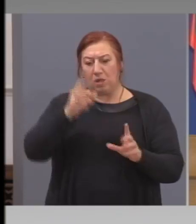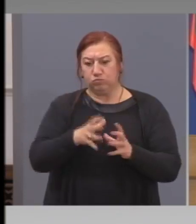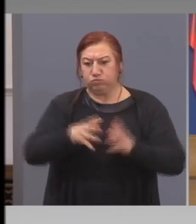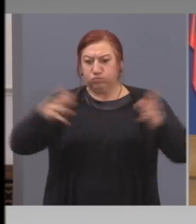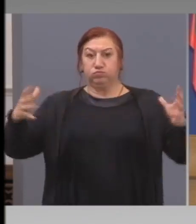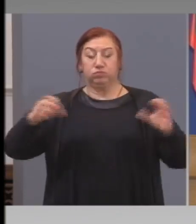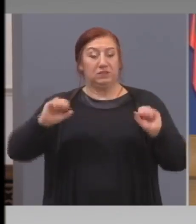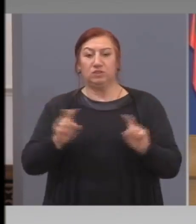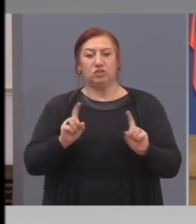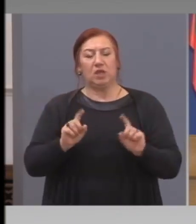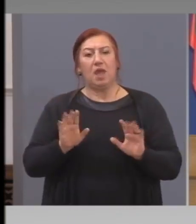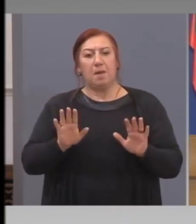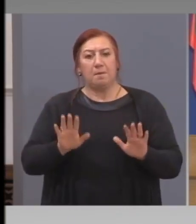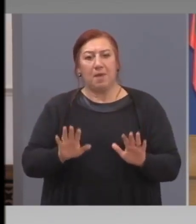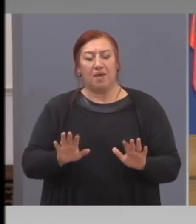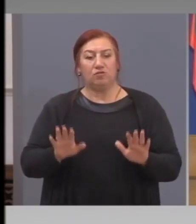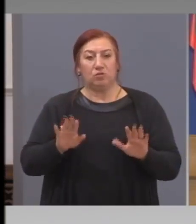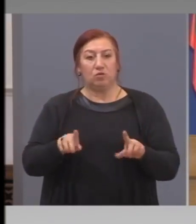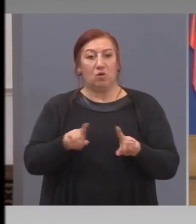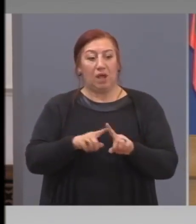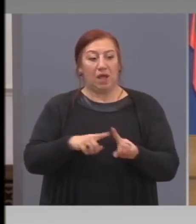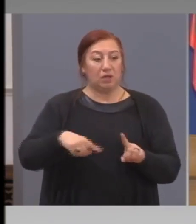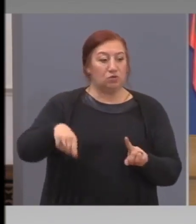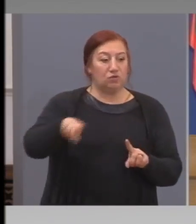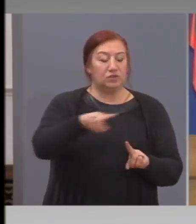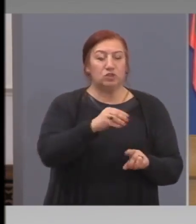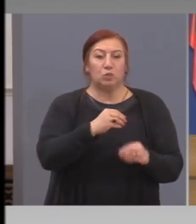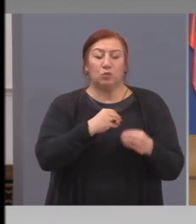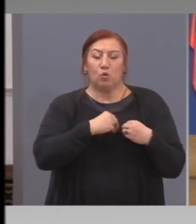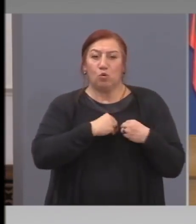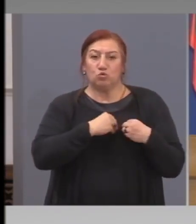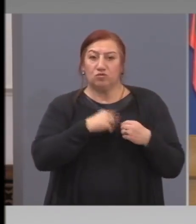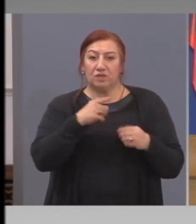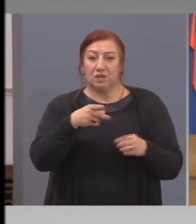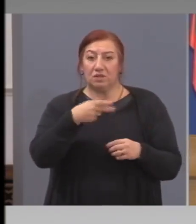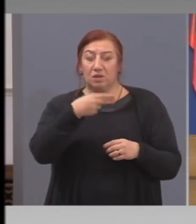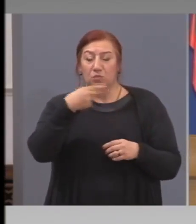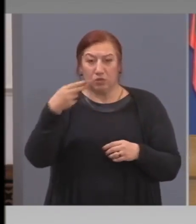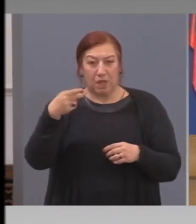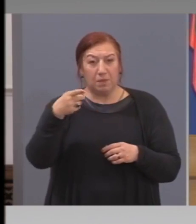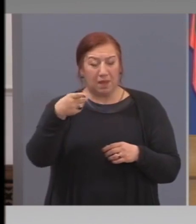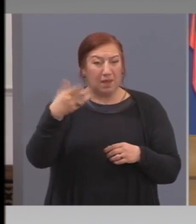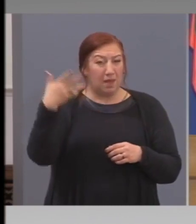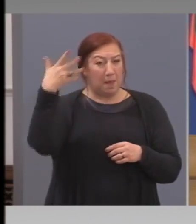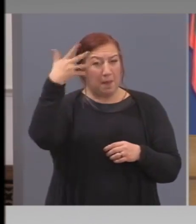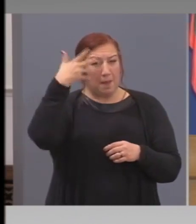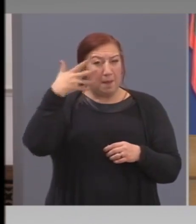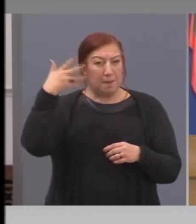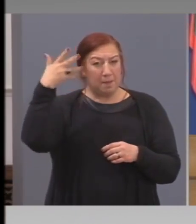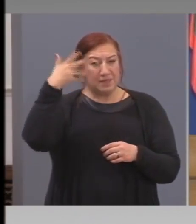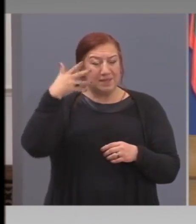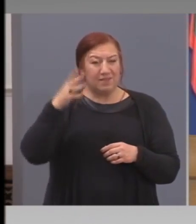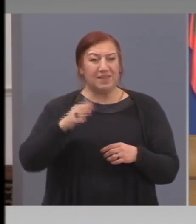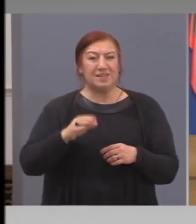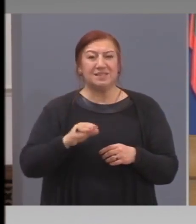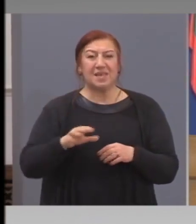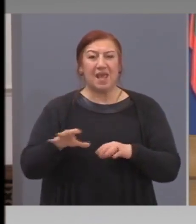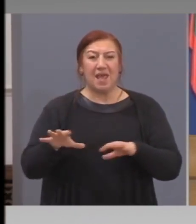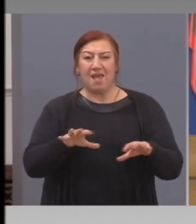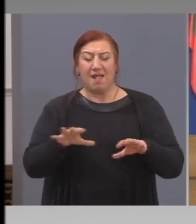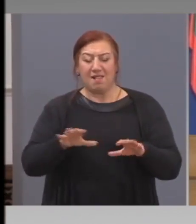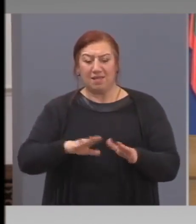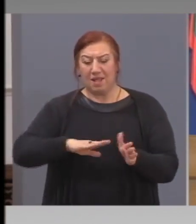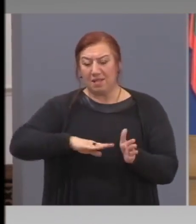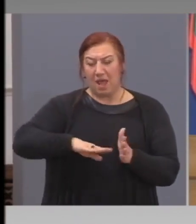казвам да се обидат колегите, че всички сме много чувствителни и политински. Но представете си парзалката, ледената да е морга.